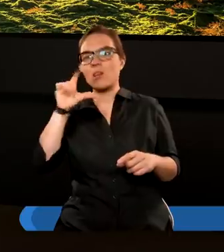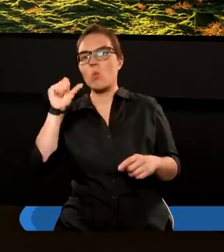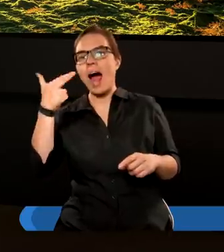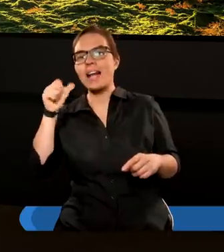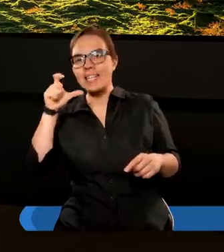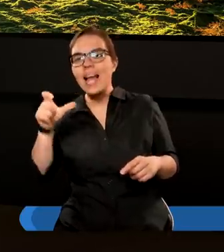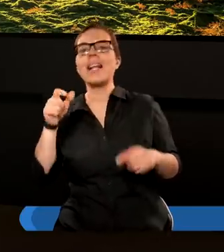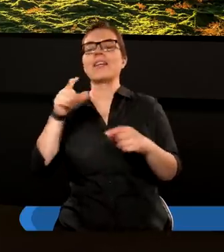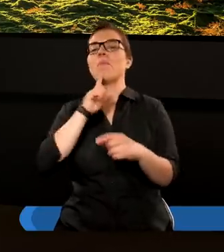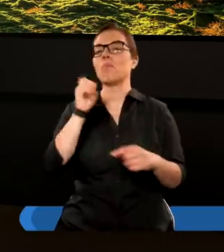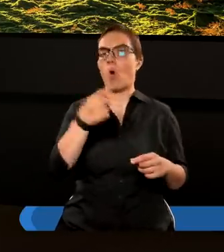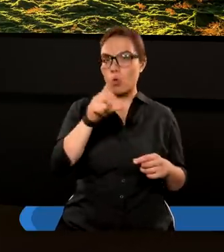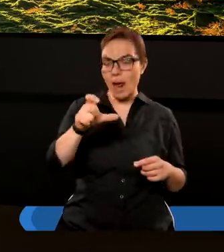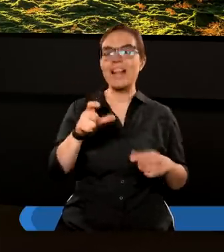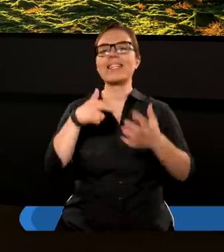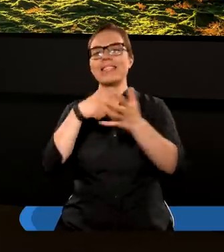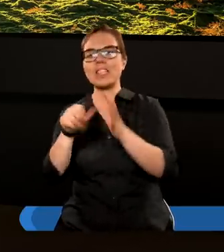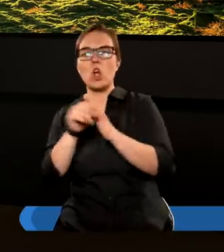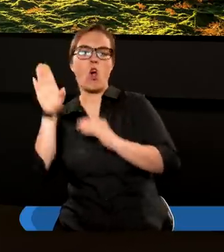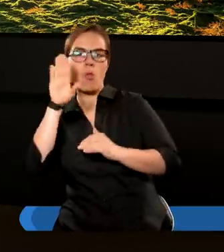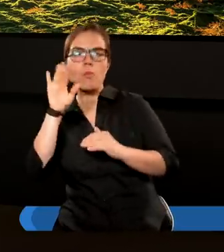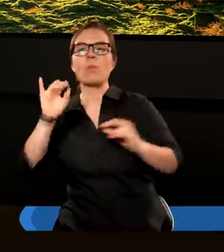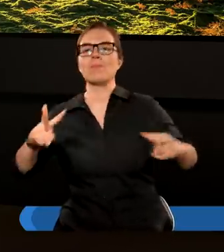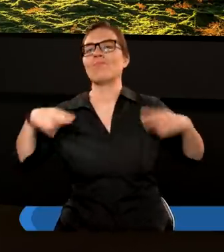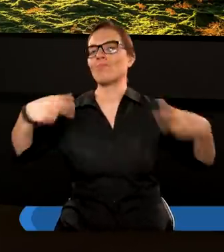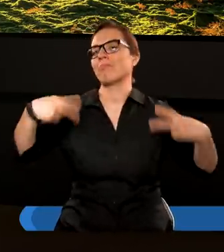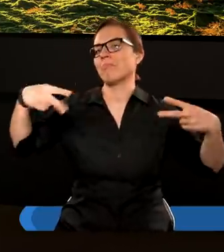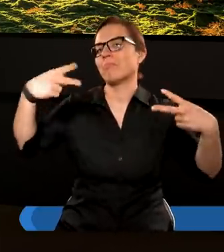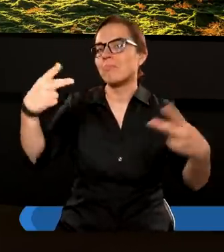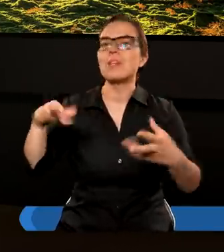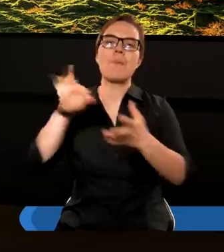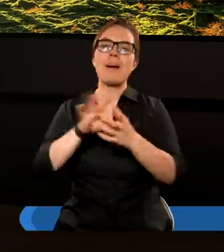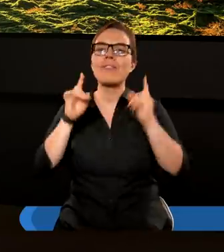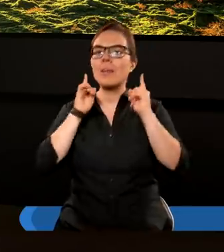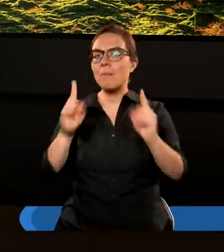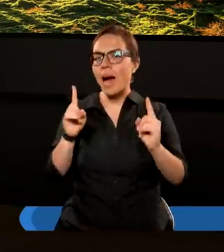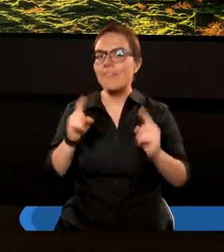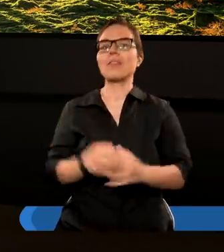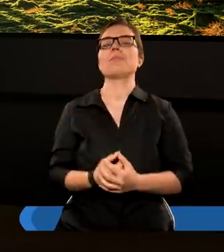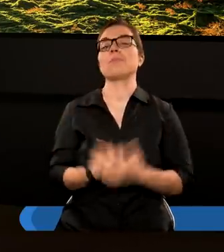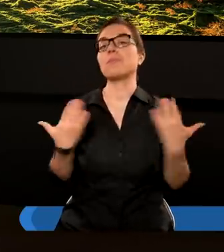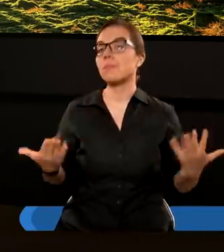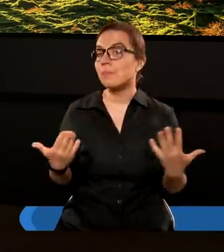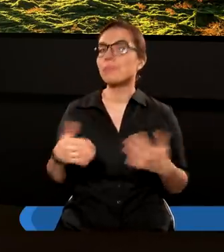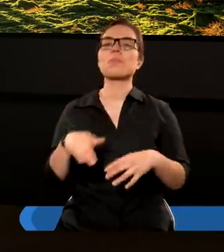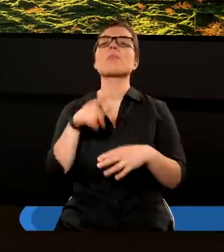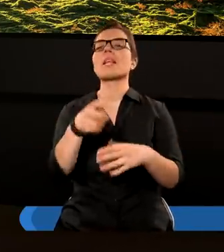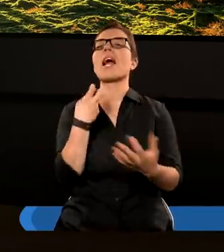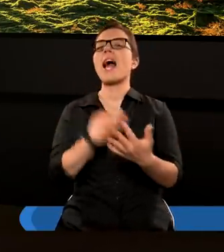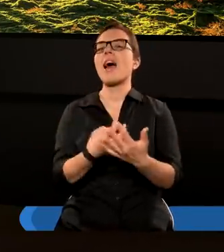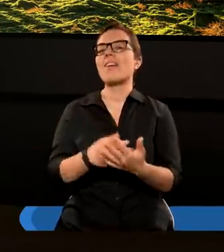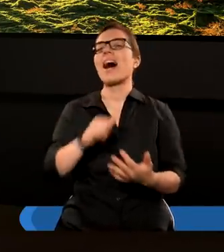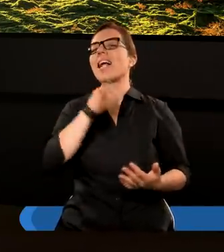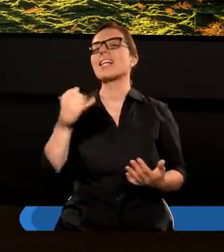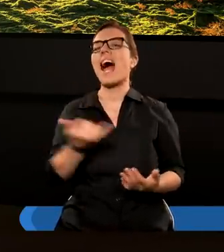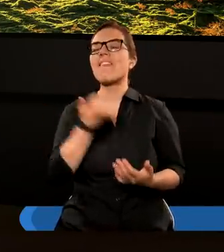i przekazuje pewne prawdy. Mianowicie ma Ewangelię